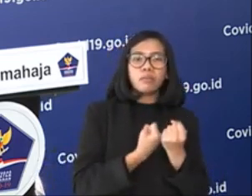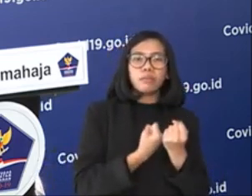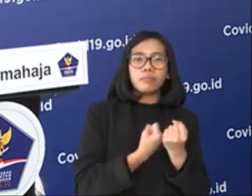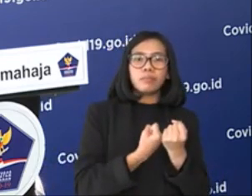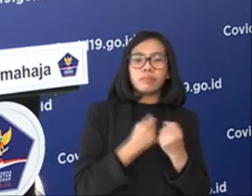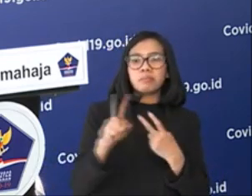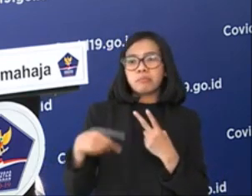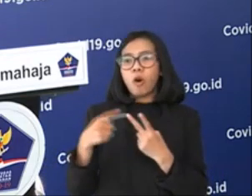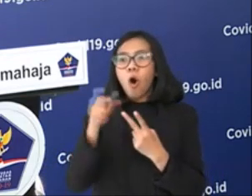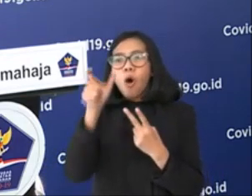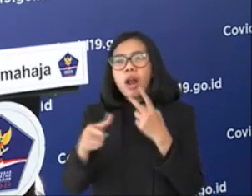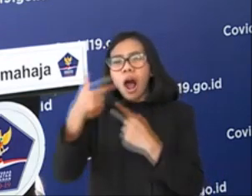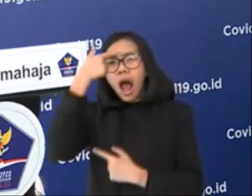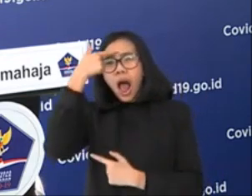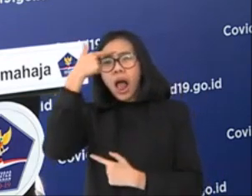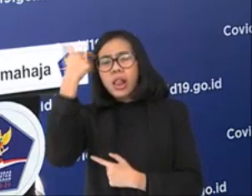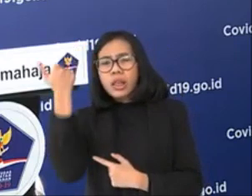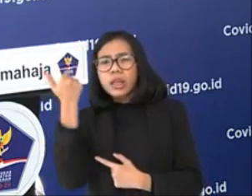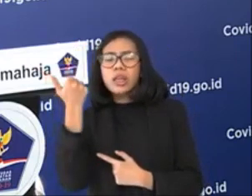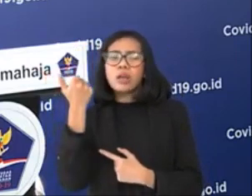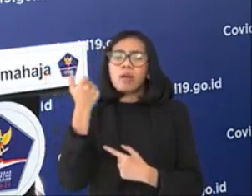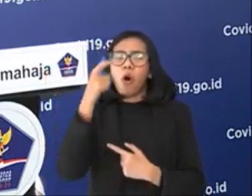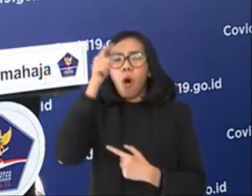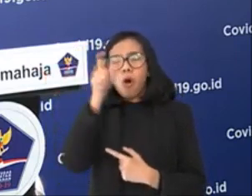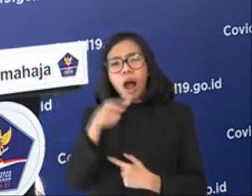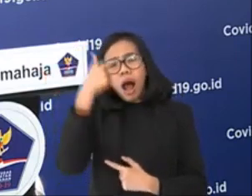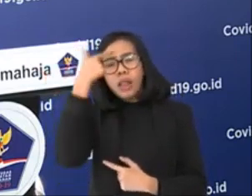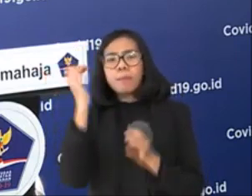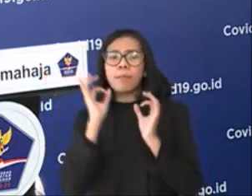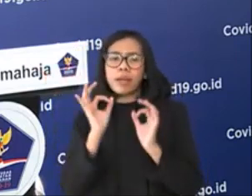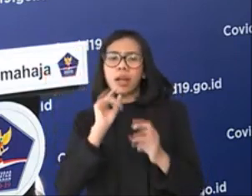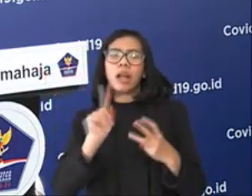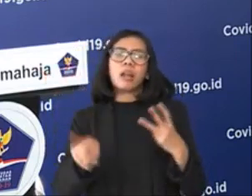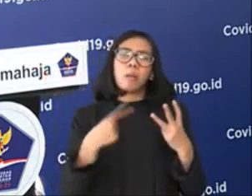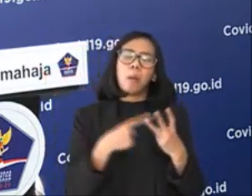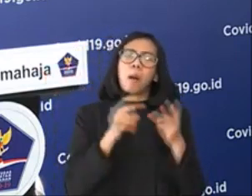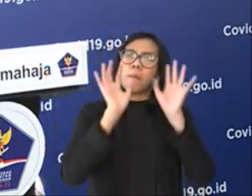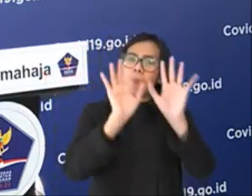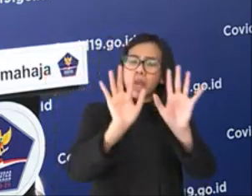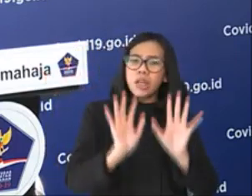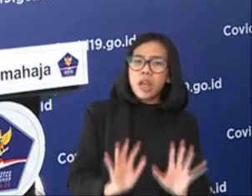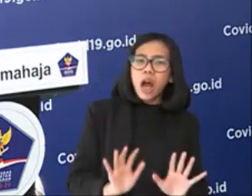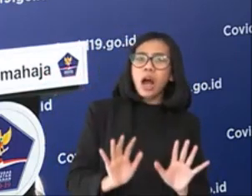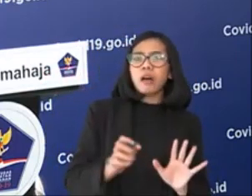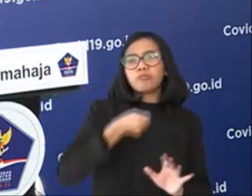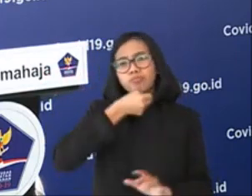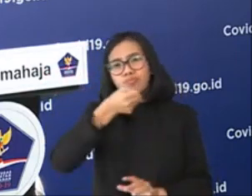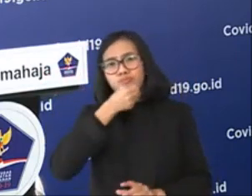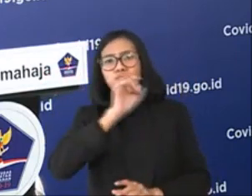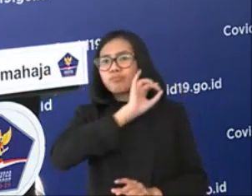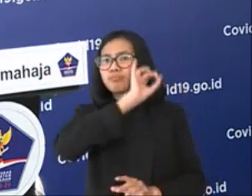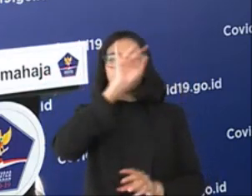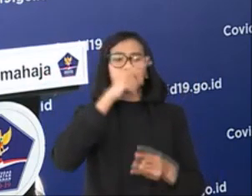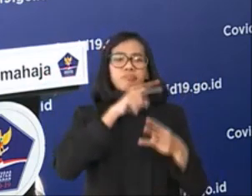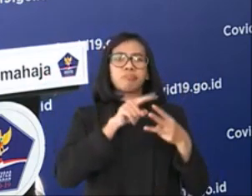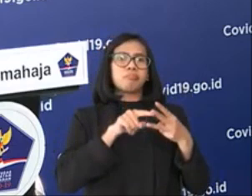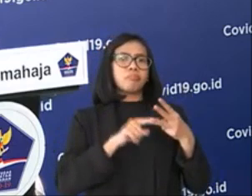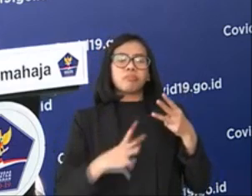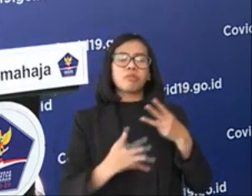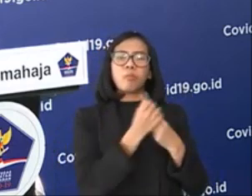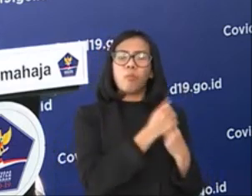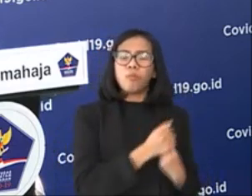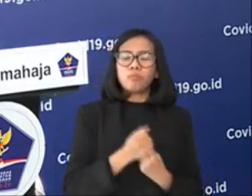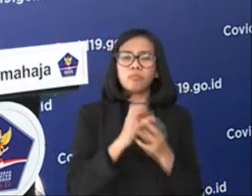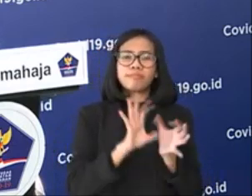para pakar, akademisi, dan juga media masa, sesuai dengan peran mereka